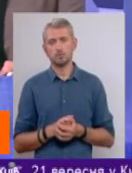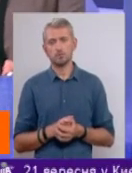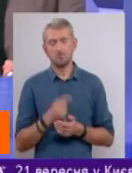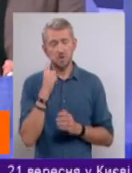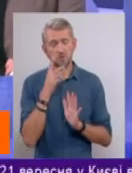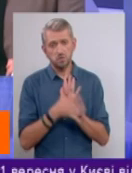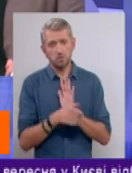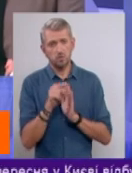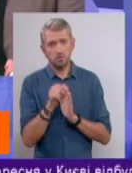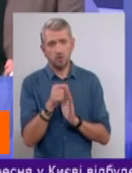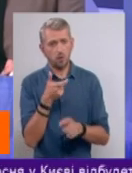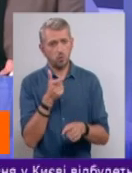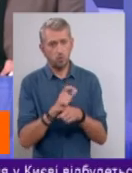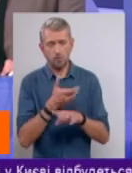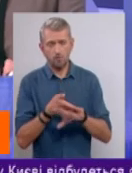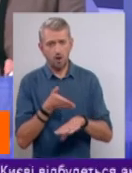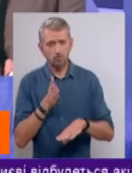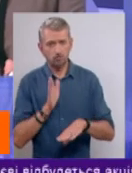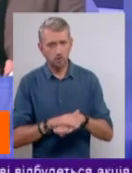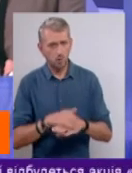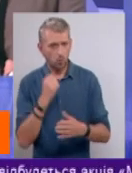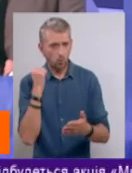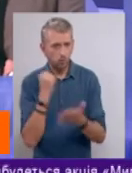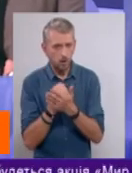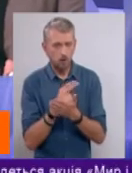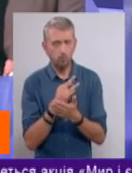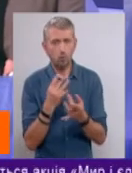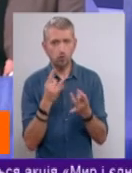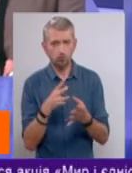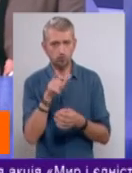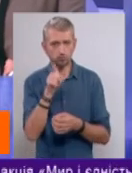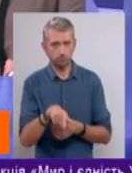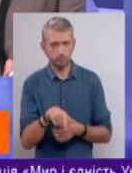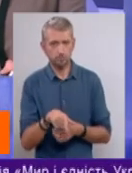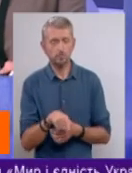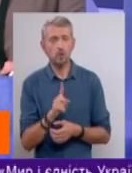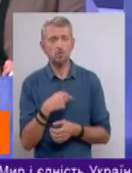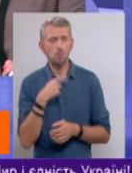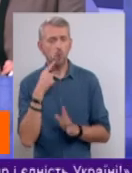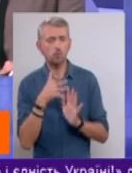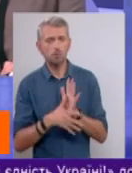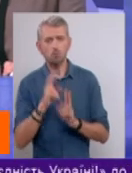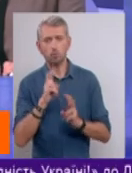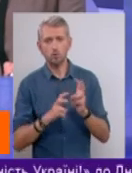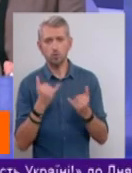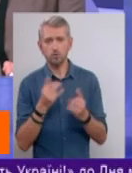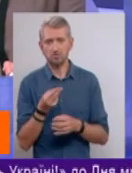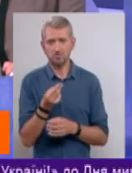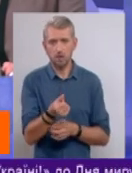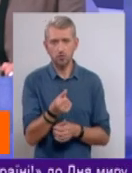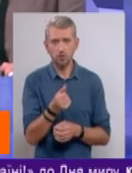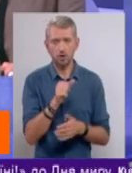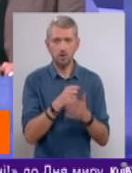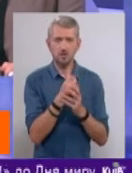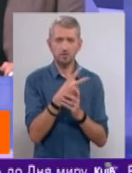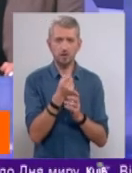Зрозуміло, що це дуже важкий удар, скажімо, по-простому споживачеві, хоча ми розуміємо, що промисловості сьогодні сплачують там від